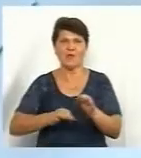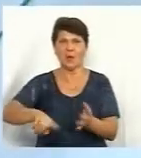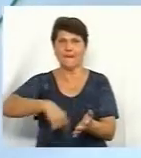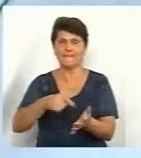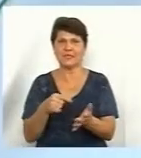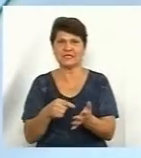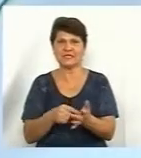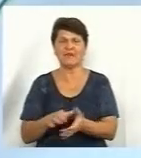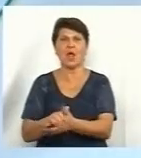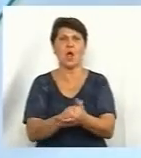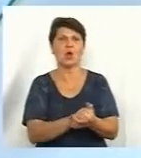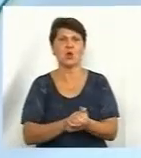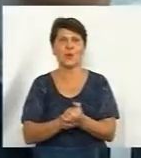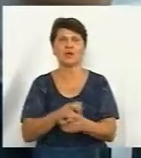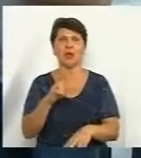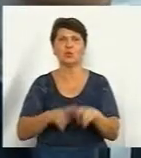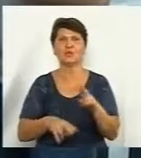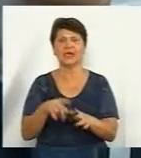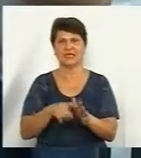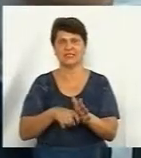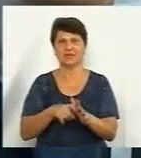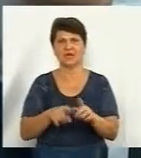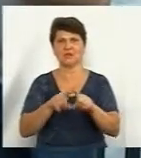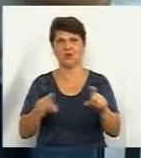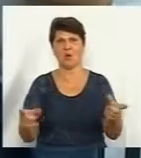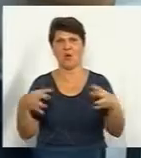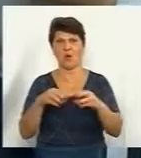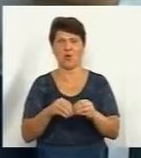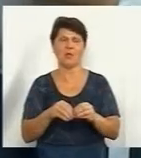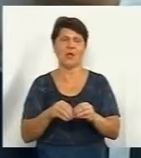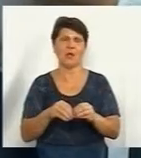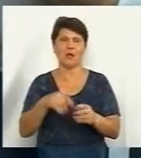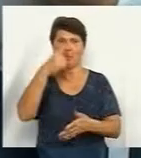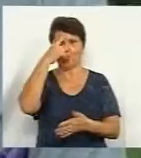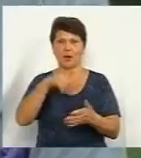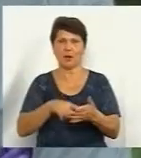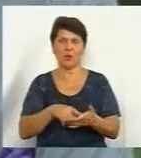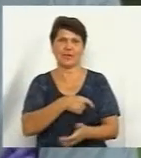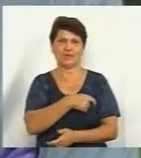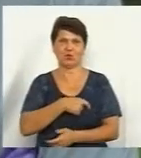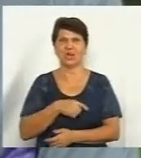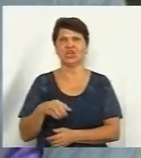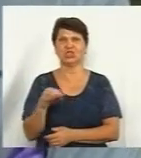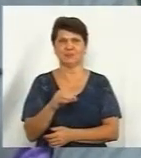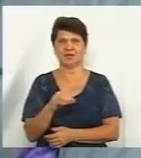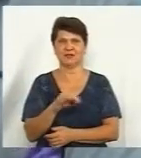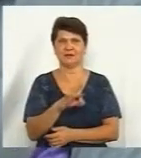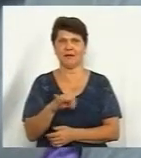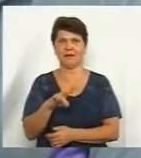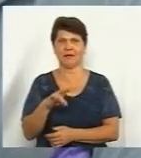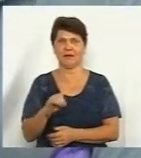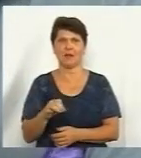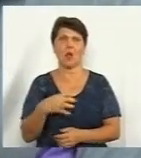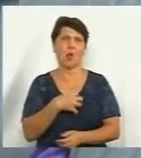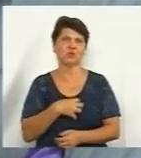будівництва сміттєвого комплексу, переконаний Микола Трипака, депутат Жмеринської райради. Дві основні законодавчі